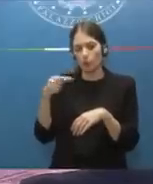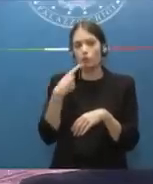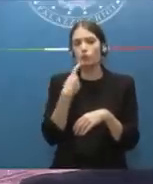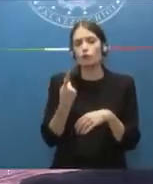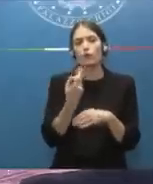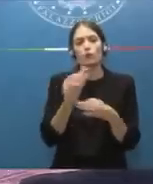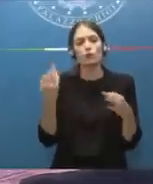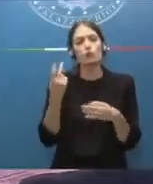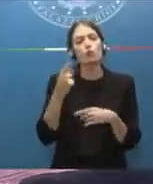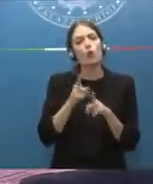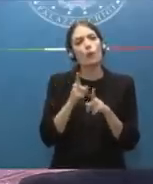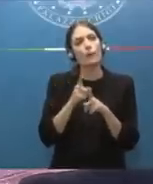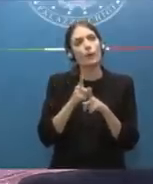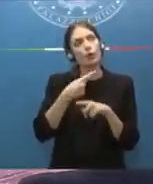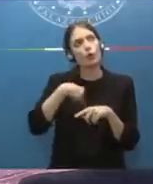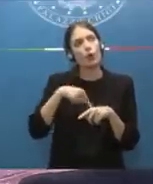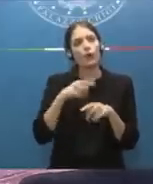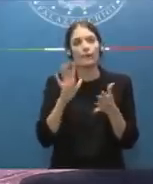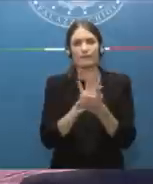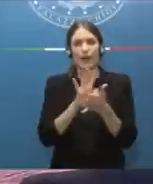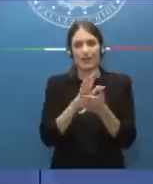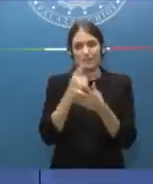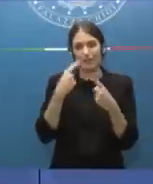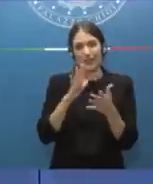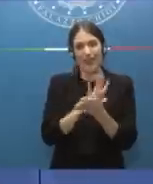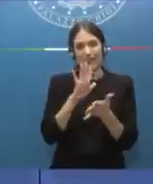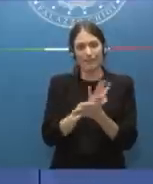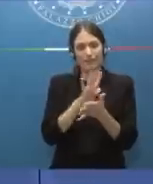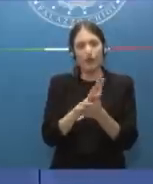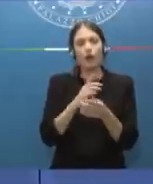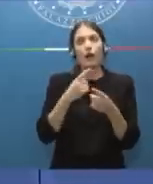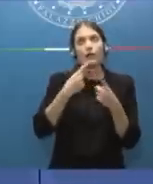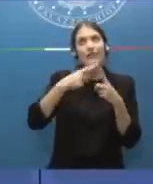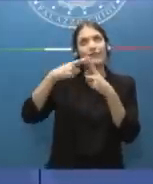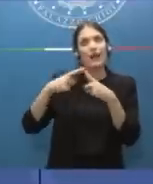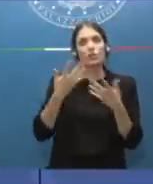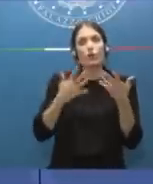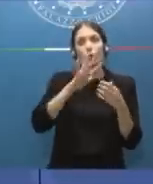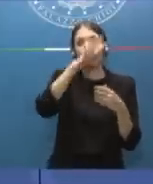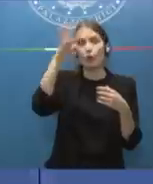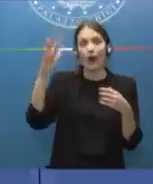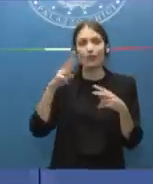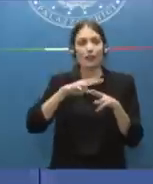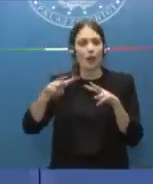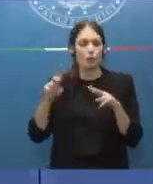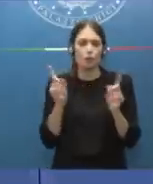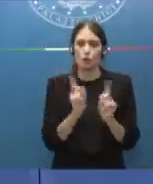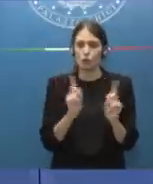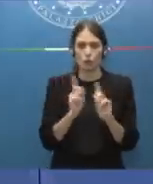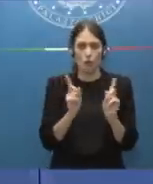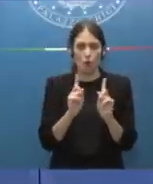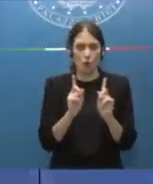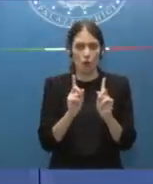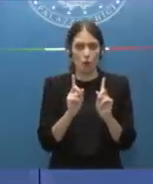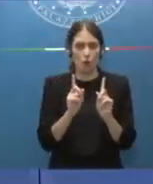di non essere diversi dalle altre nazioni d'Europa. Nel senso,